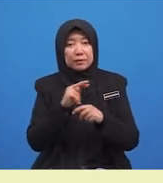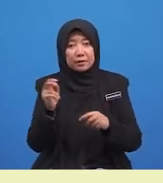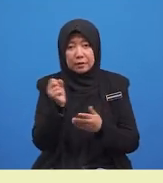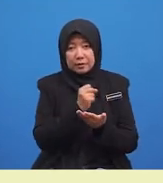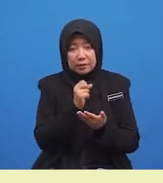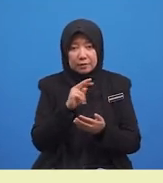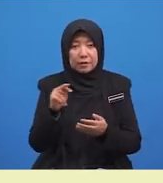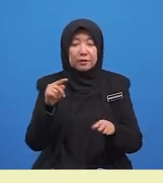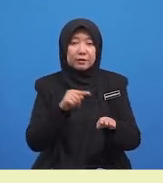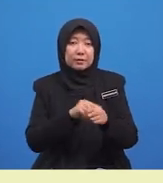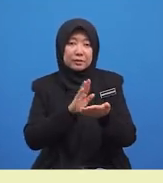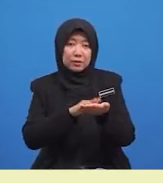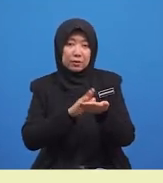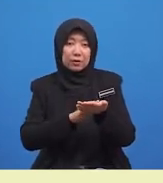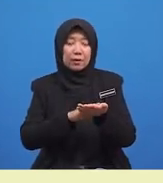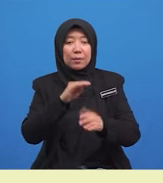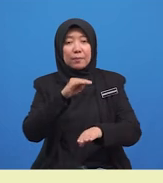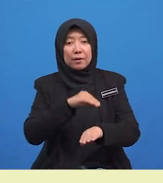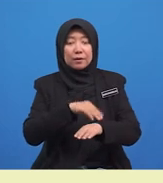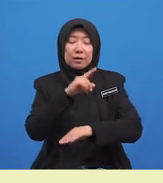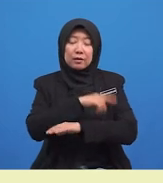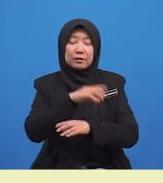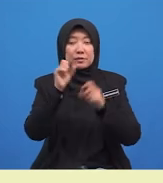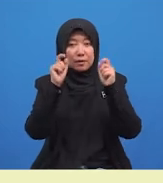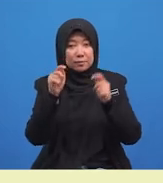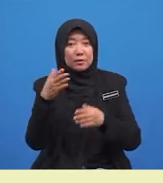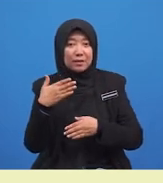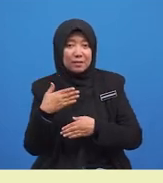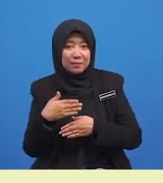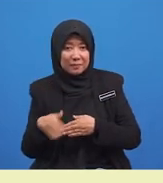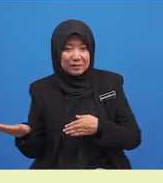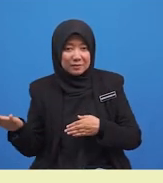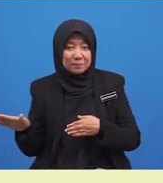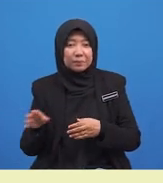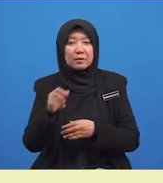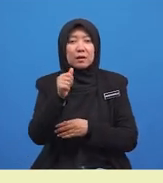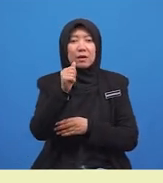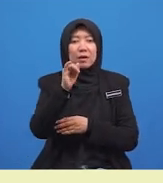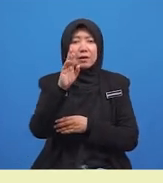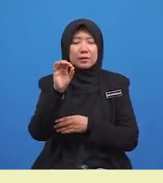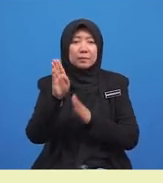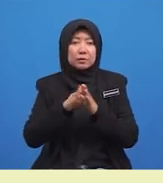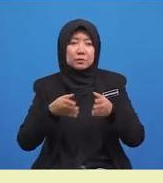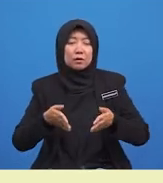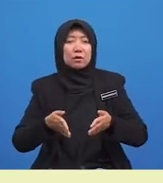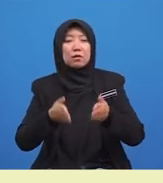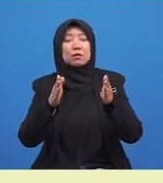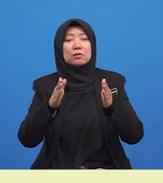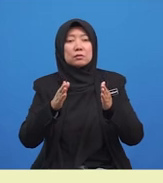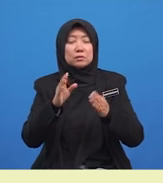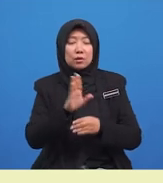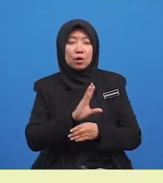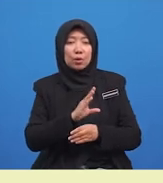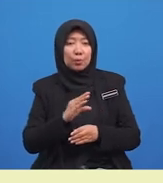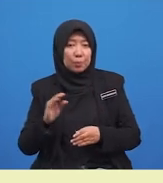di sekolah pada hari Sabtu lepas. Iris berjalan sambil membawa